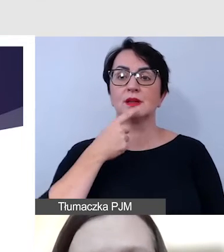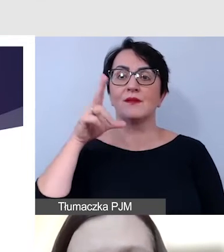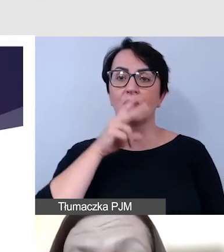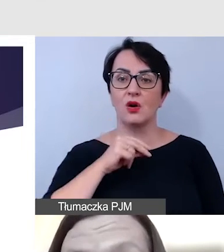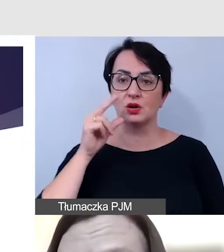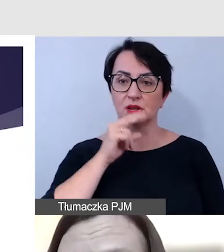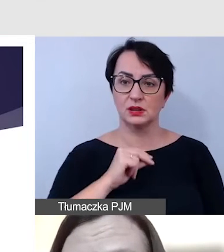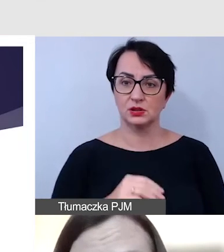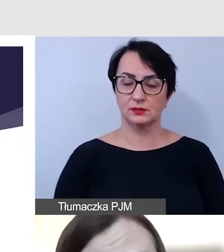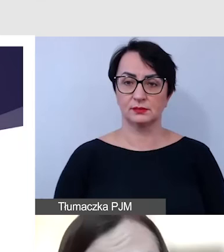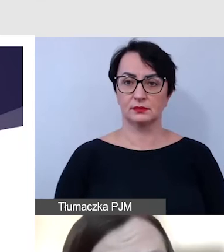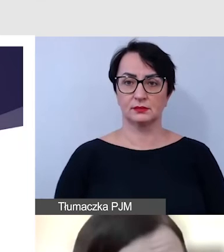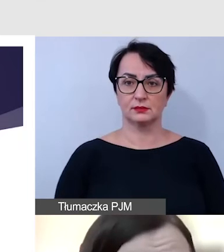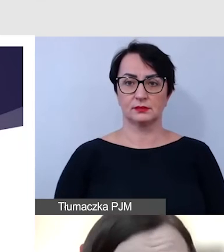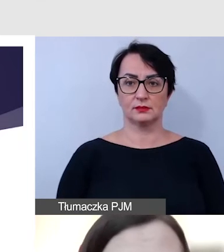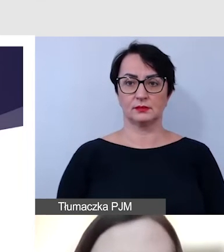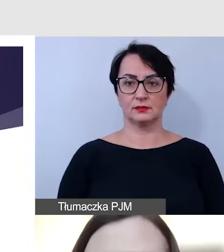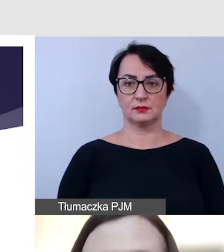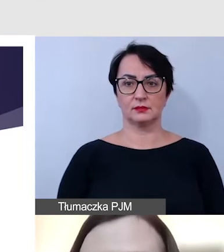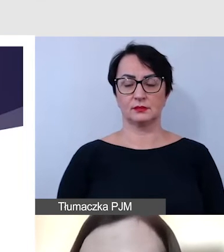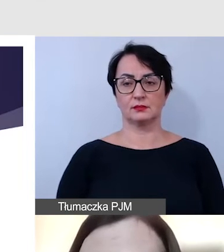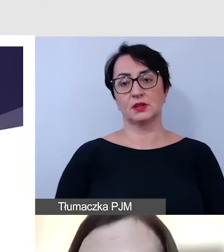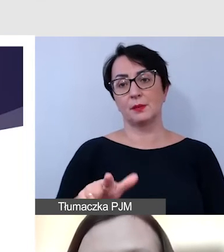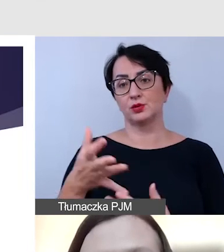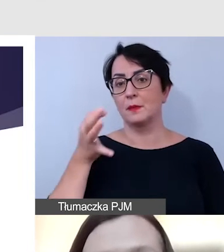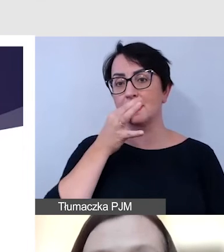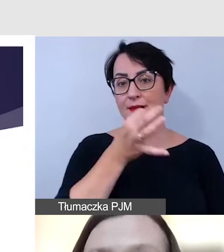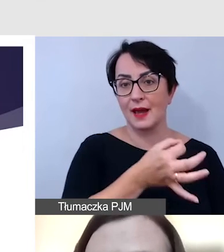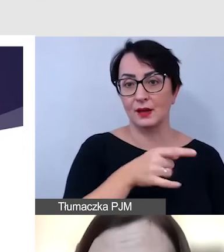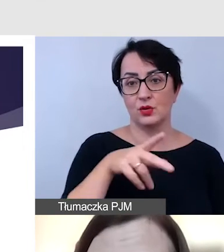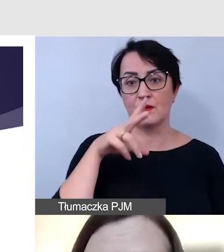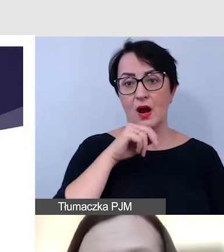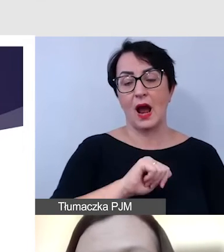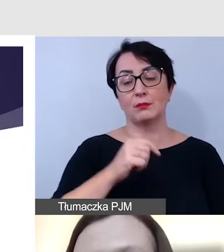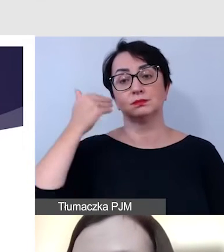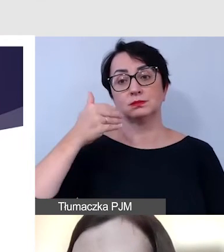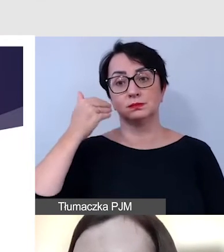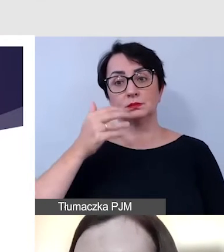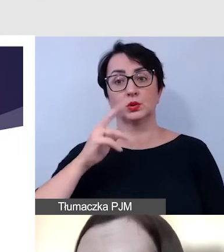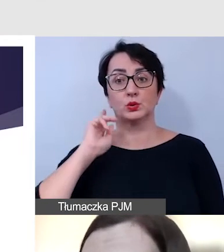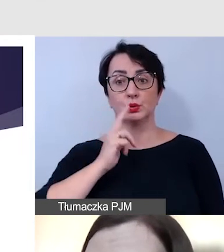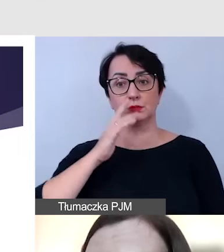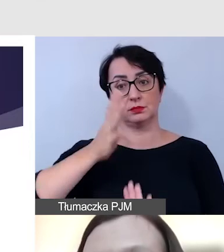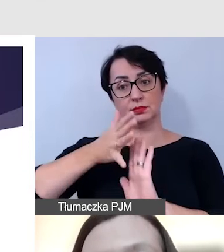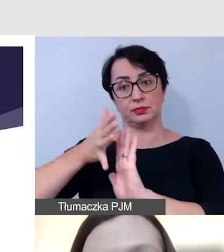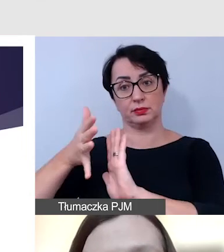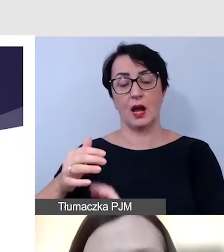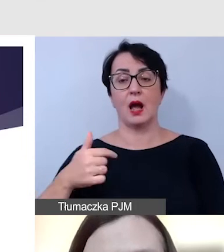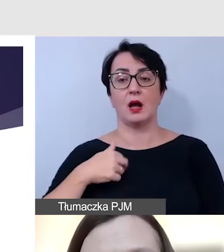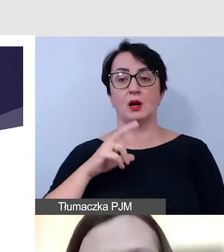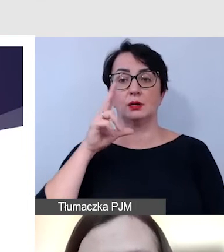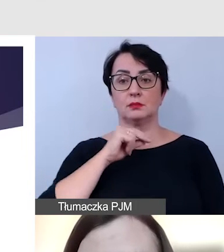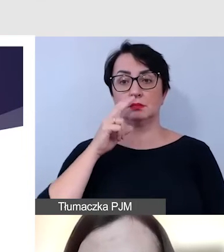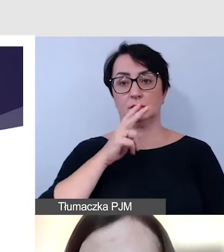ewentualnie będzie tłumaczył pytania na język foniczny albo wystąpienie głuchego prelegenta na